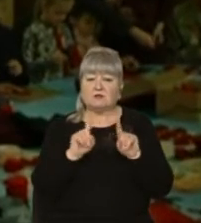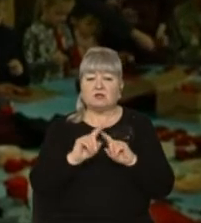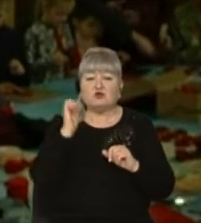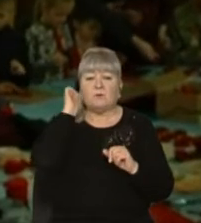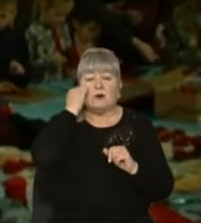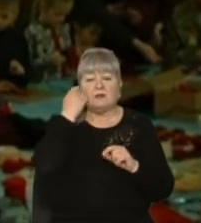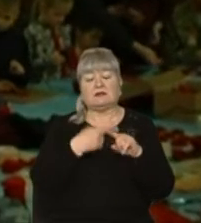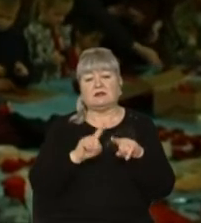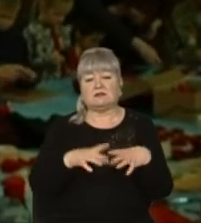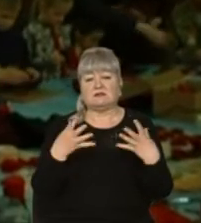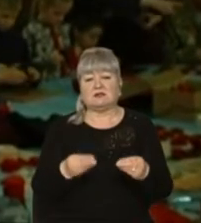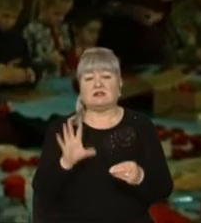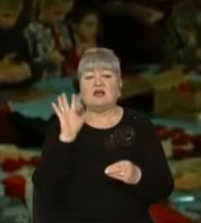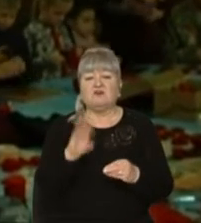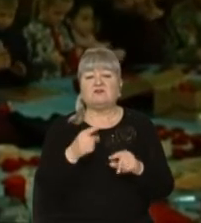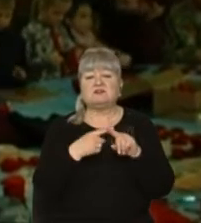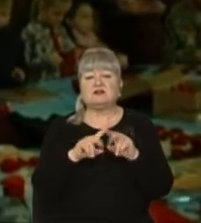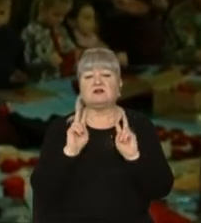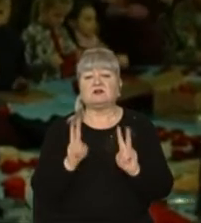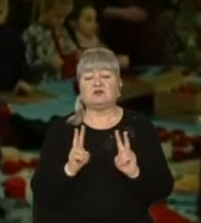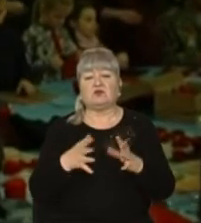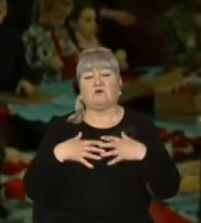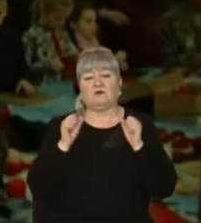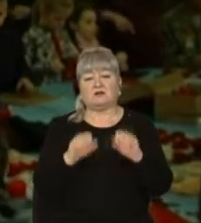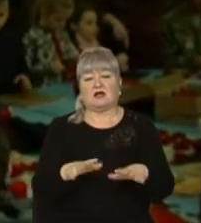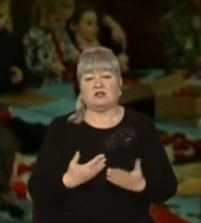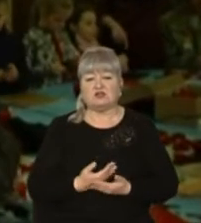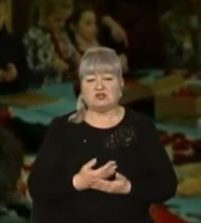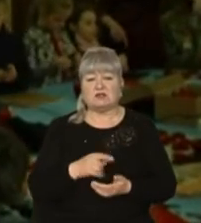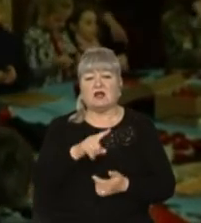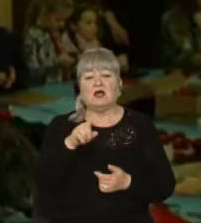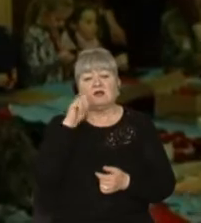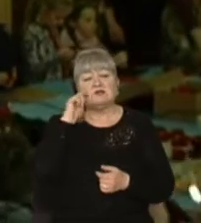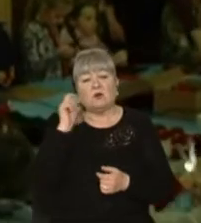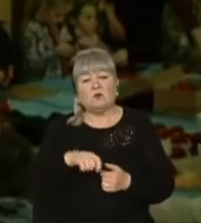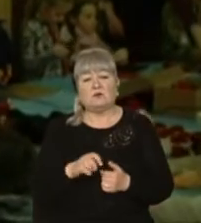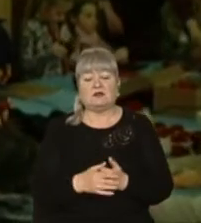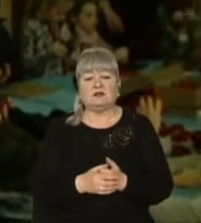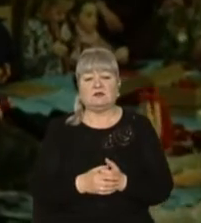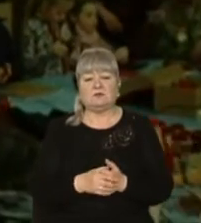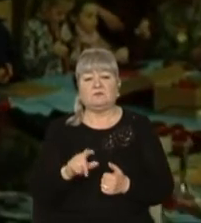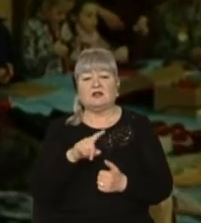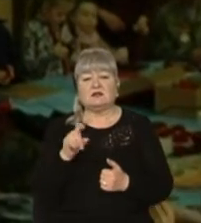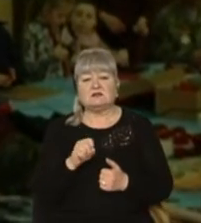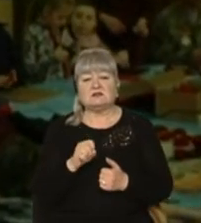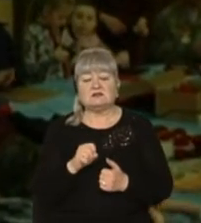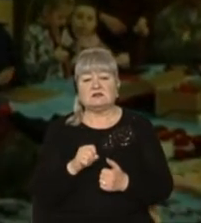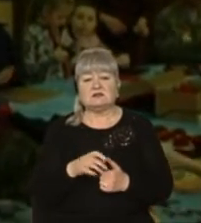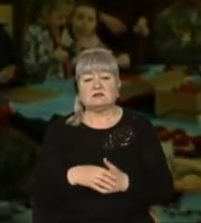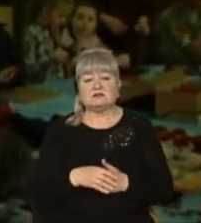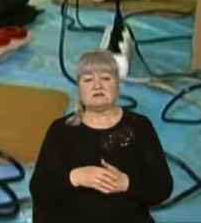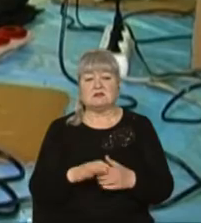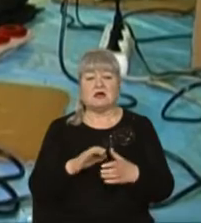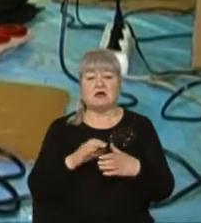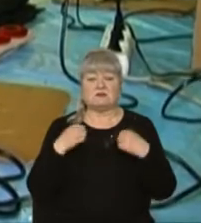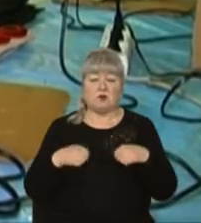цей день усіх тих, хто віддали свій життя за Україну, взагалі віддали свій життя за мир і спокій у